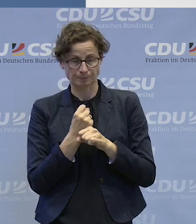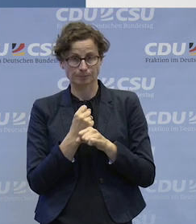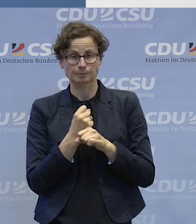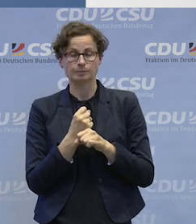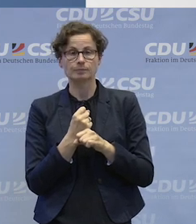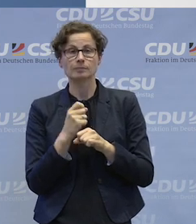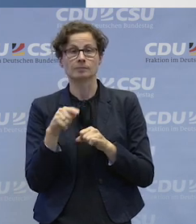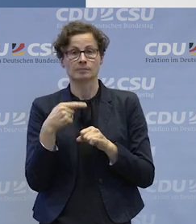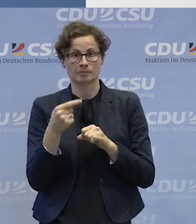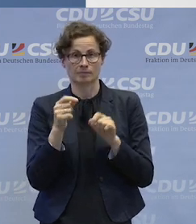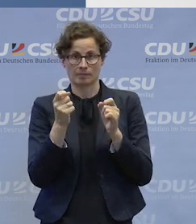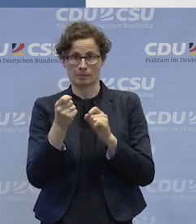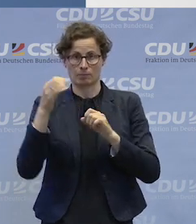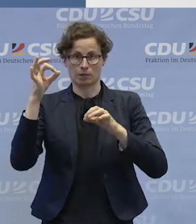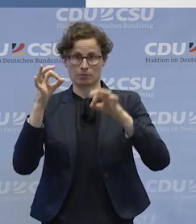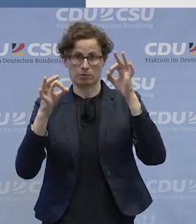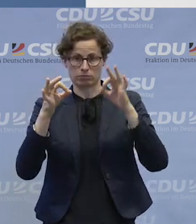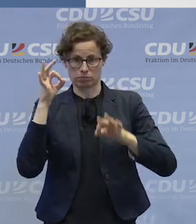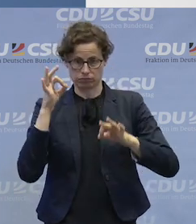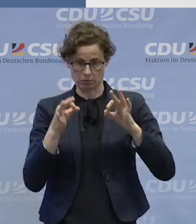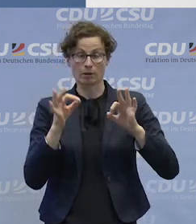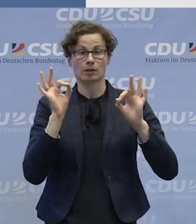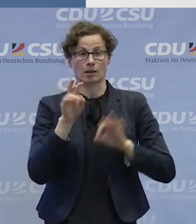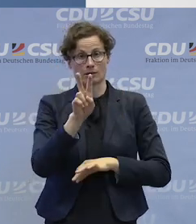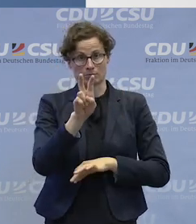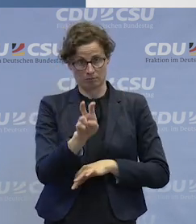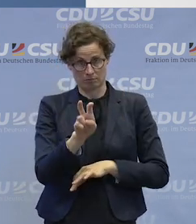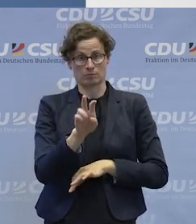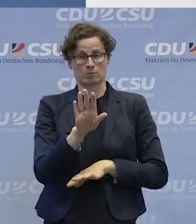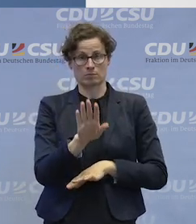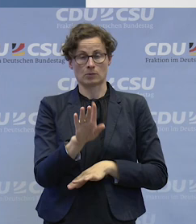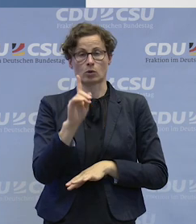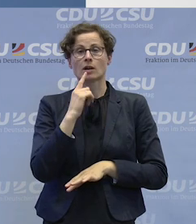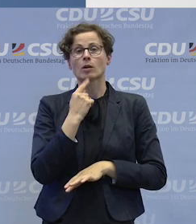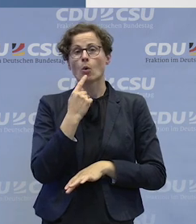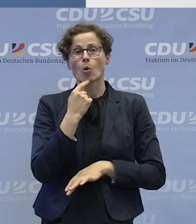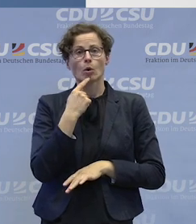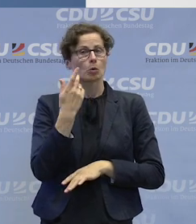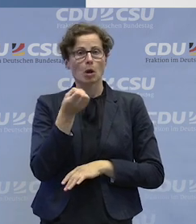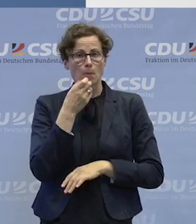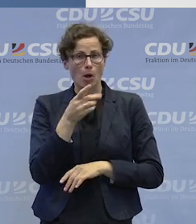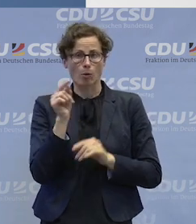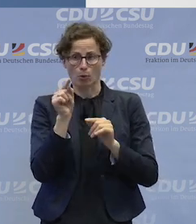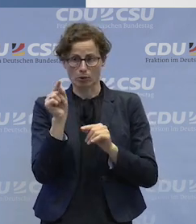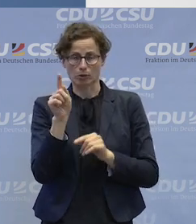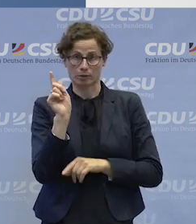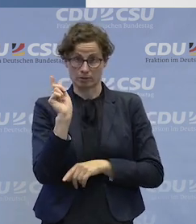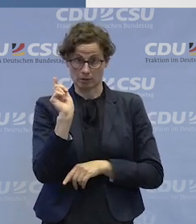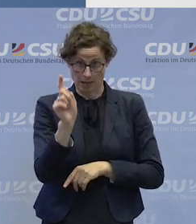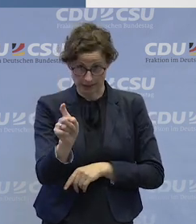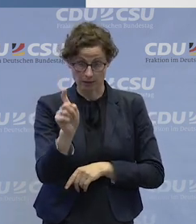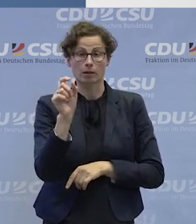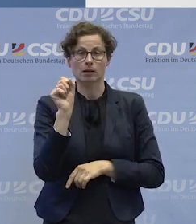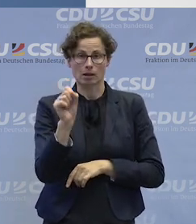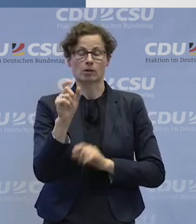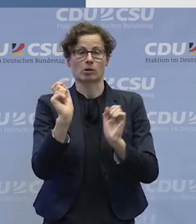Film Buttons auftauchen. Das sind dann rote oder blaue Punkte, die werden immer größer an bestimmten Stellen, so wie Frau Kunzenhoff gerade schon sagte. Und da stoppe